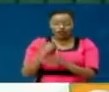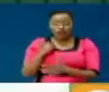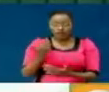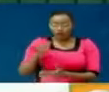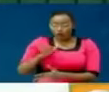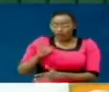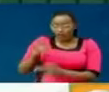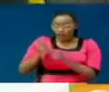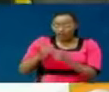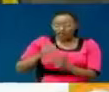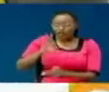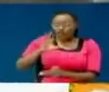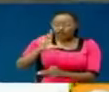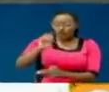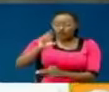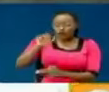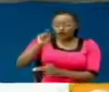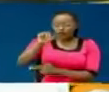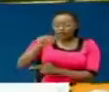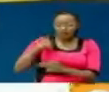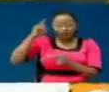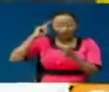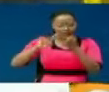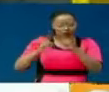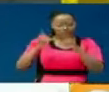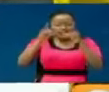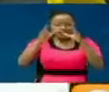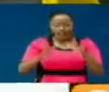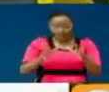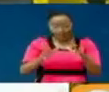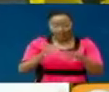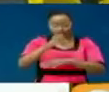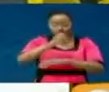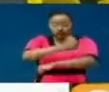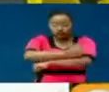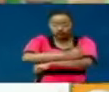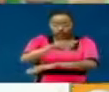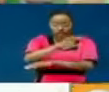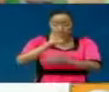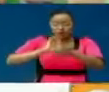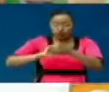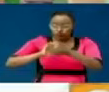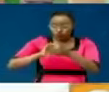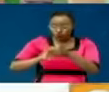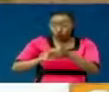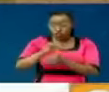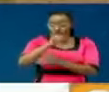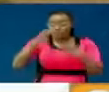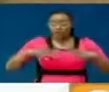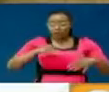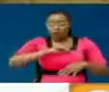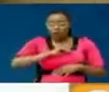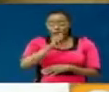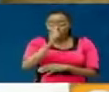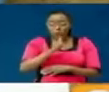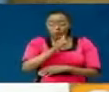Maura ni mwingi wa mawazo. Yeye ni mkurugenzi wa shule ya Kindastat katika eneo la buruburu na kama wamiliki wengine wa